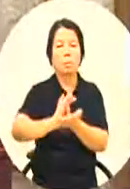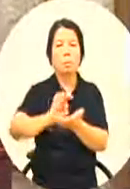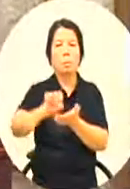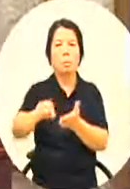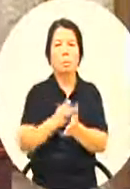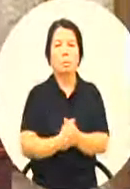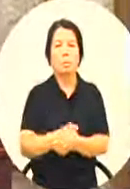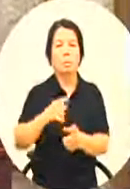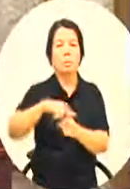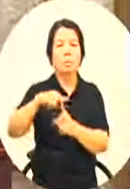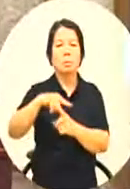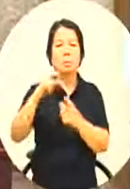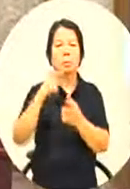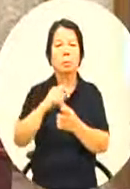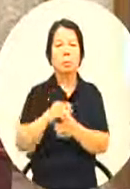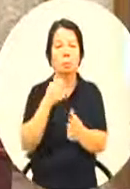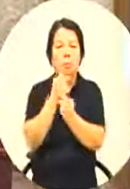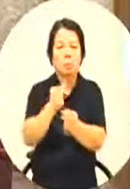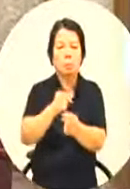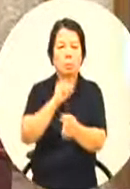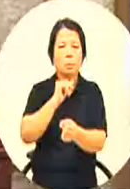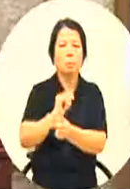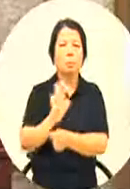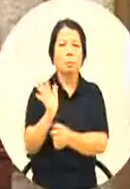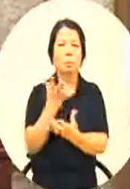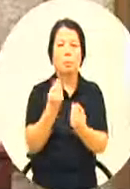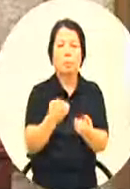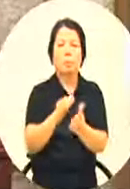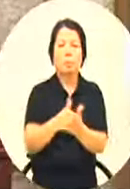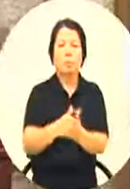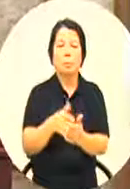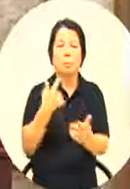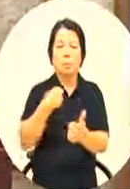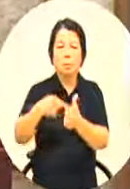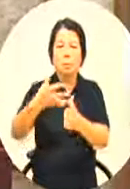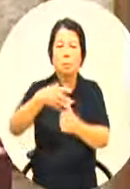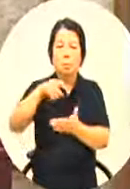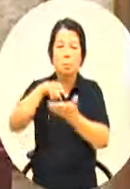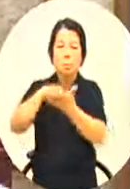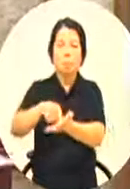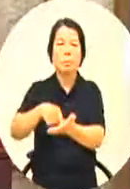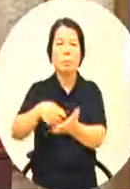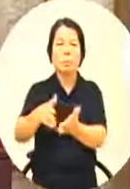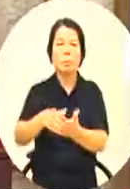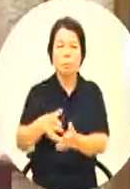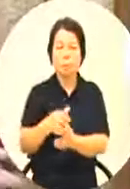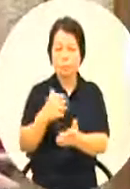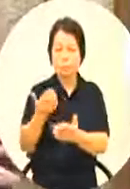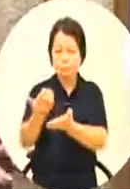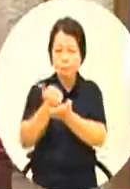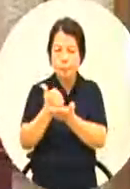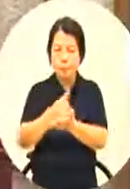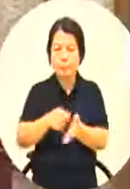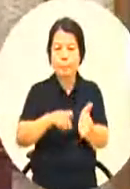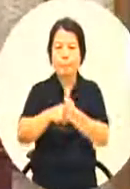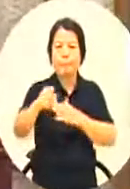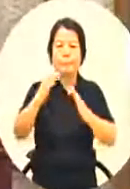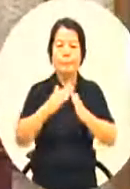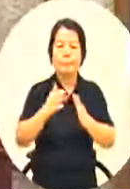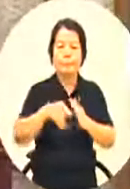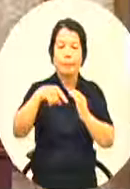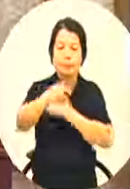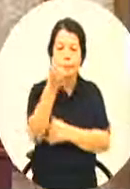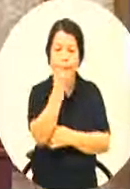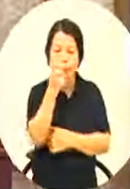符标准那这个可以向我们教育局来申请我们去看了以后请学者专家来看说要怎么去给他改善会比较好